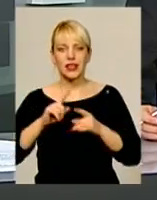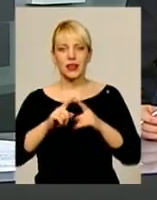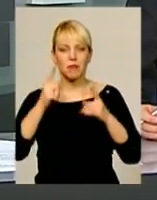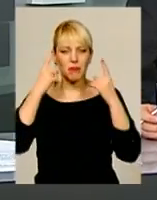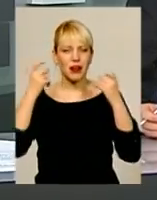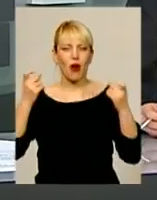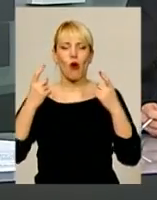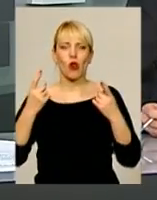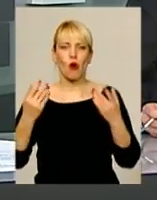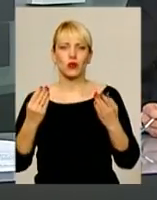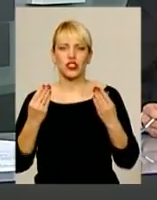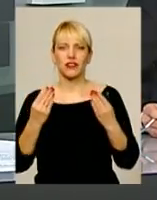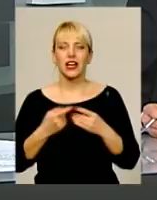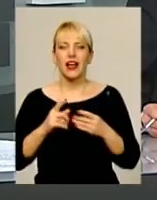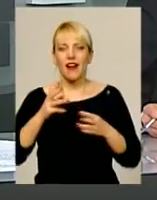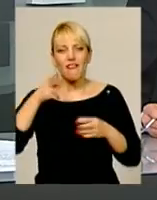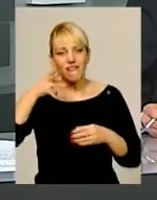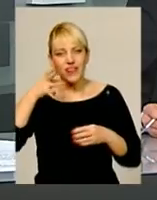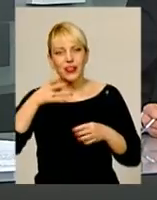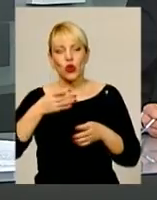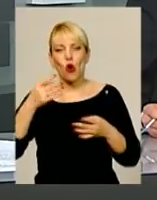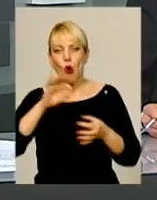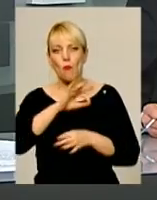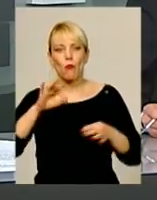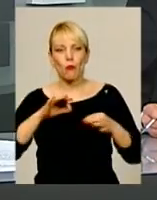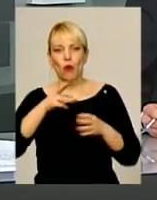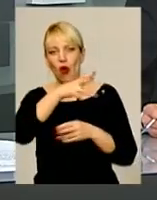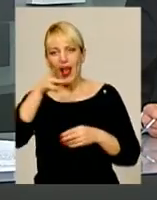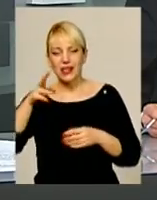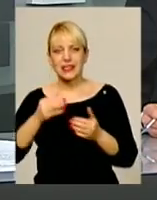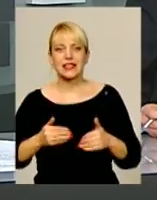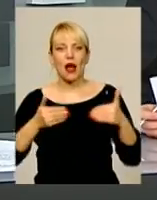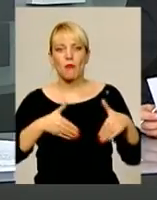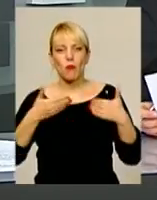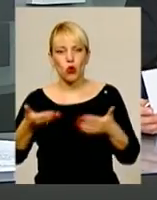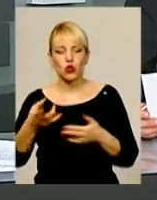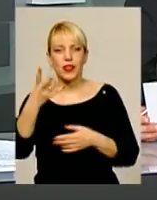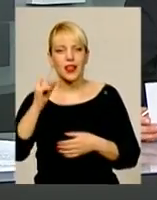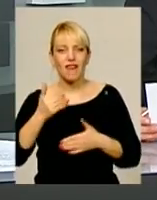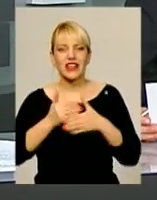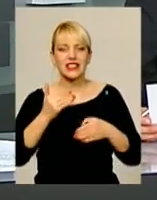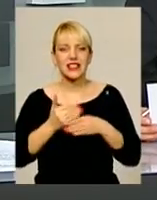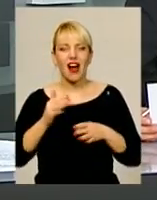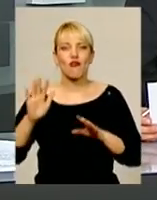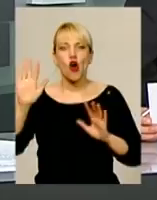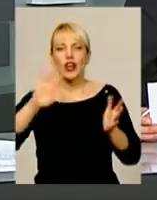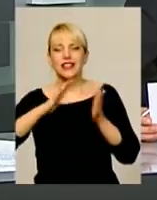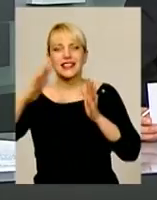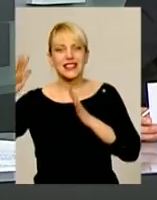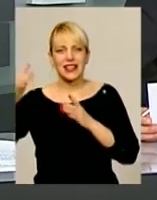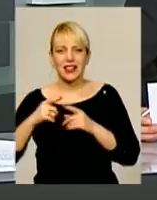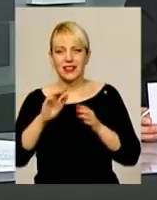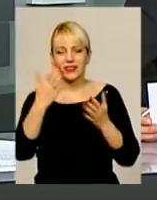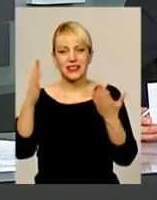відеопроекцій. Хмельничан та гостей міста запрошують на виставу театру «Тіний Теуліс». Театр отримав визнання в багатьох країнах